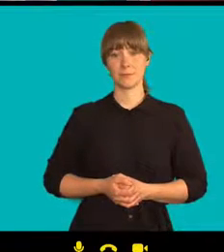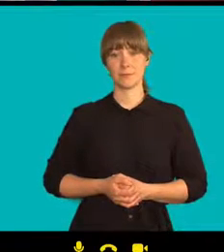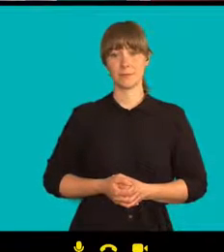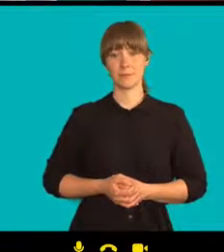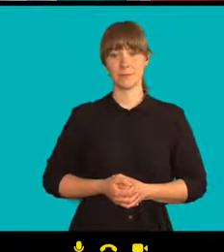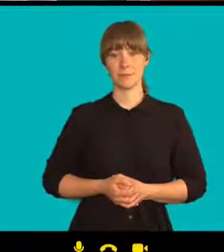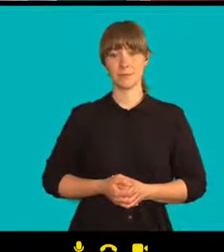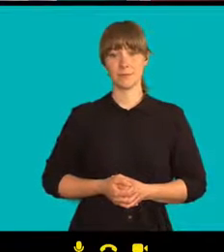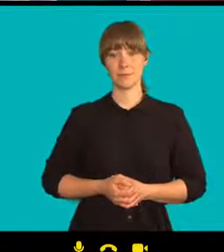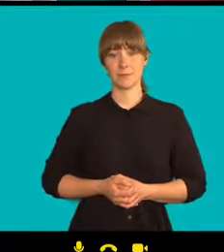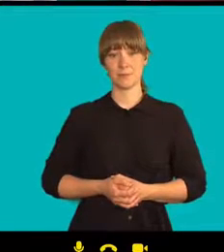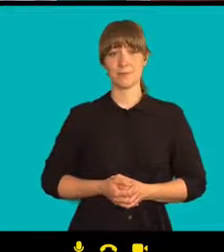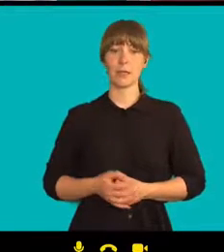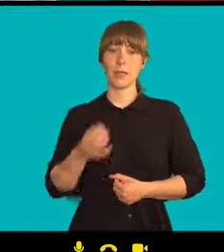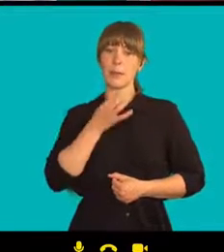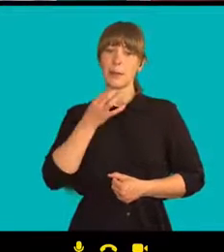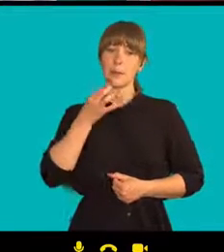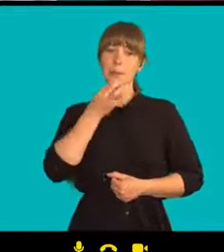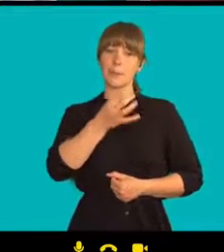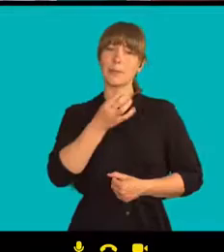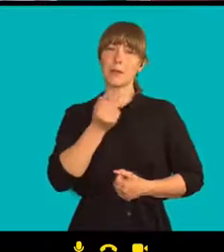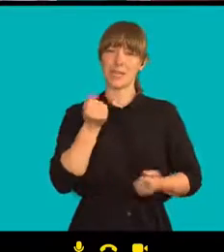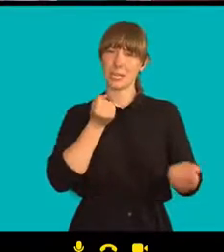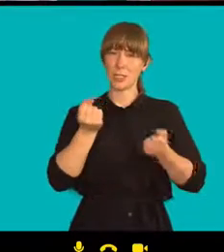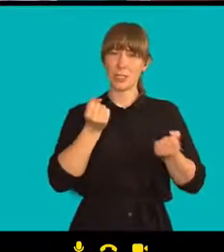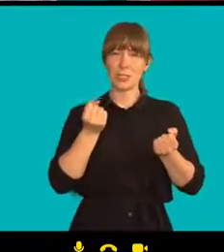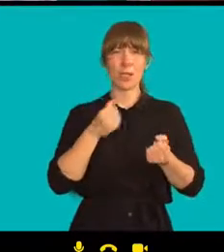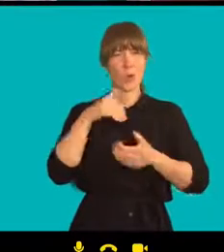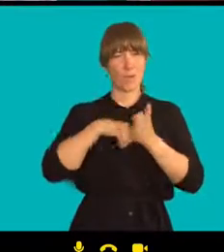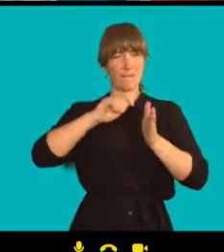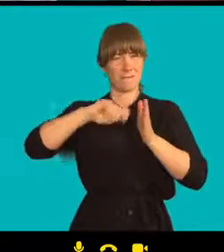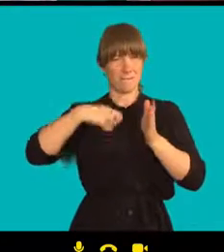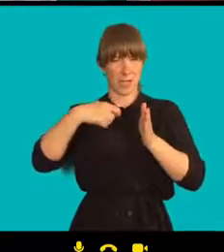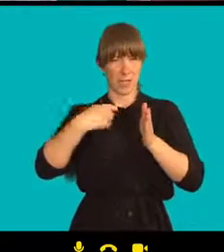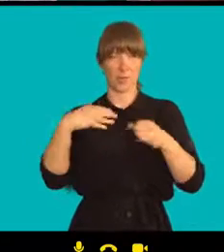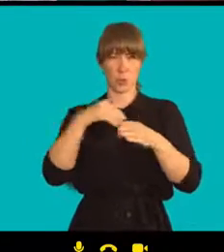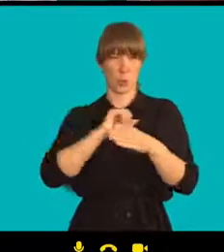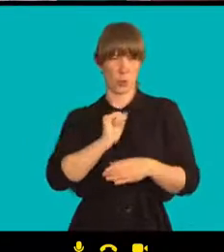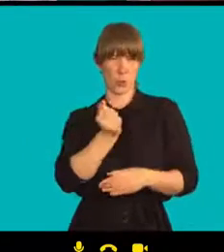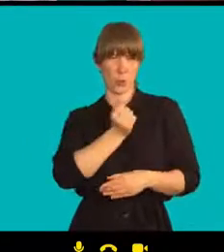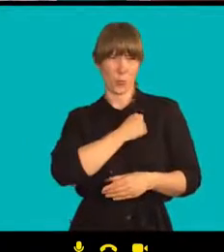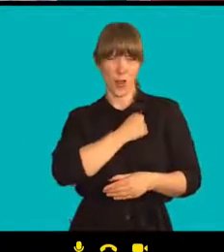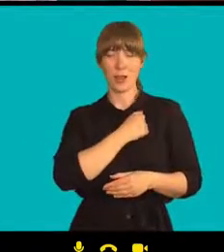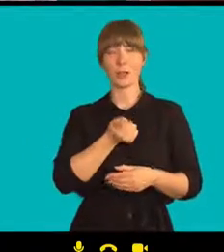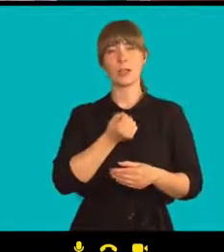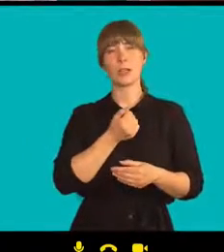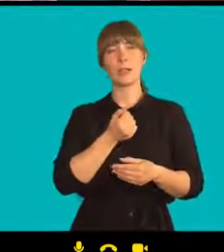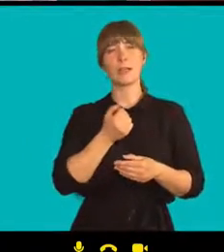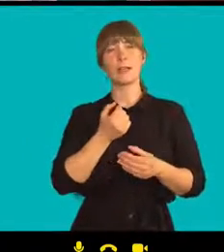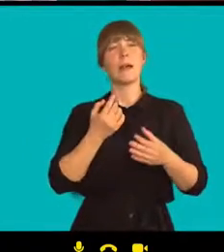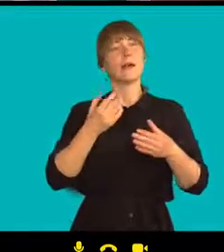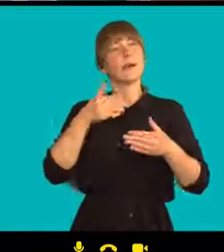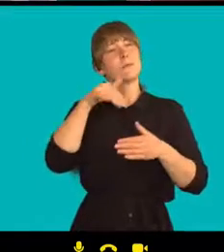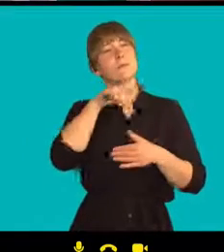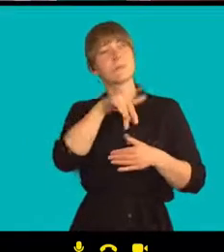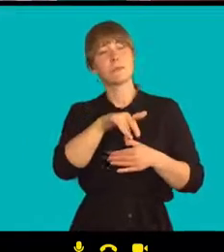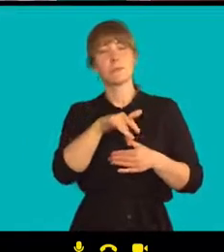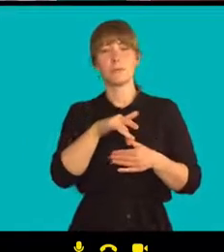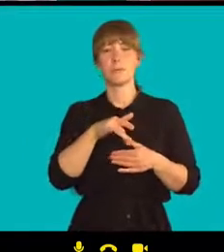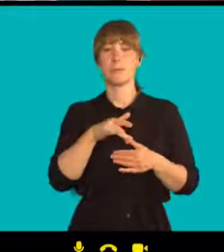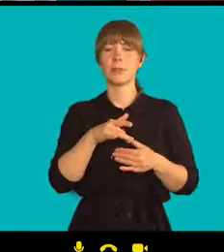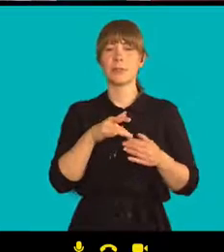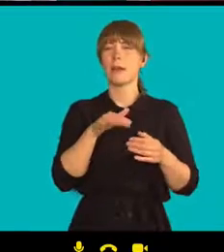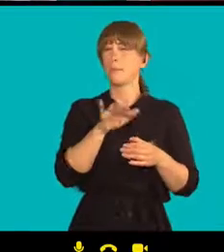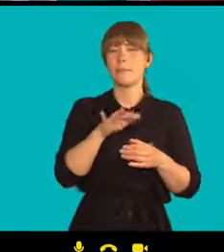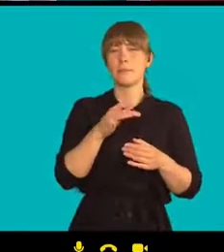Pane Palujane, ve filmu Kuráž zazní v rámci jedné herecké skeče určité procento, velké procento Bělorusů, teď se omlám,